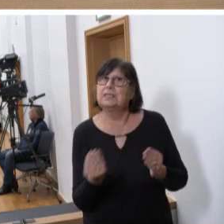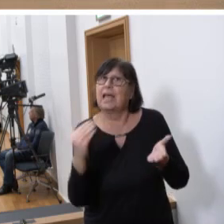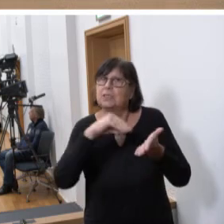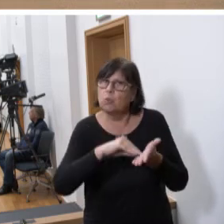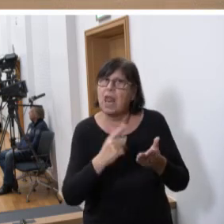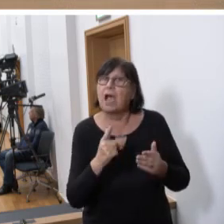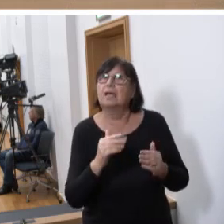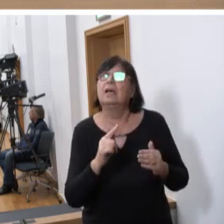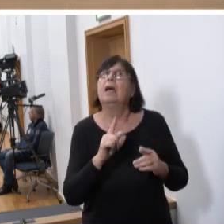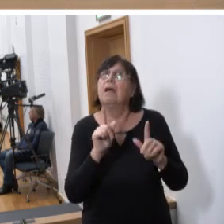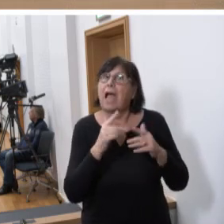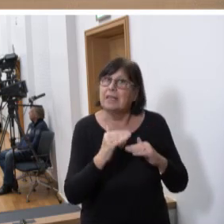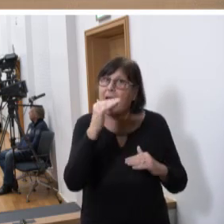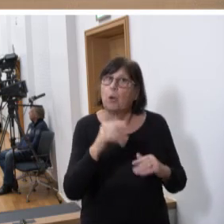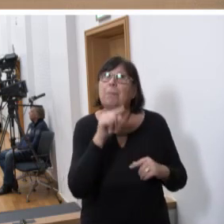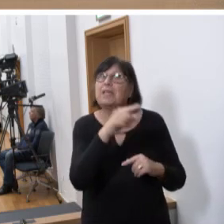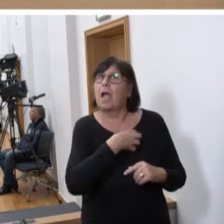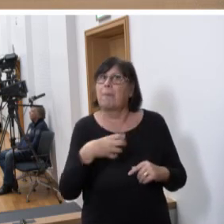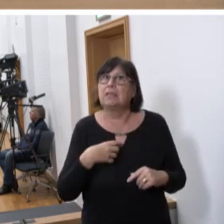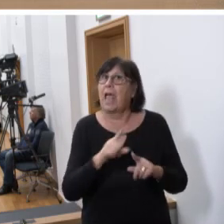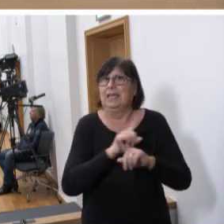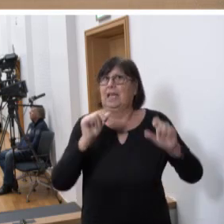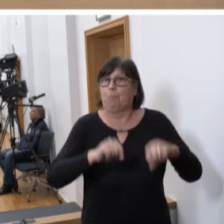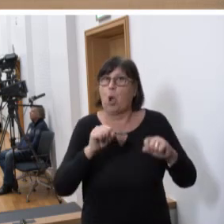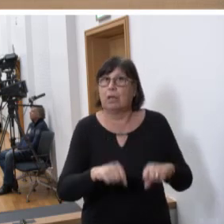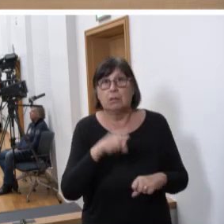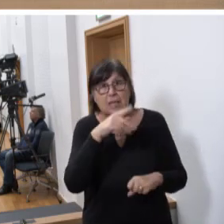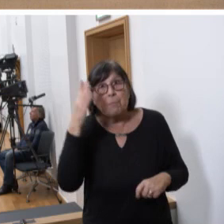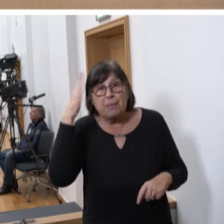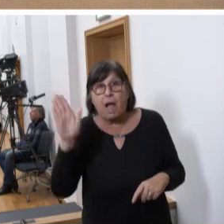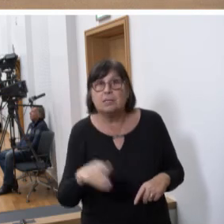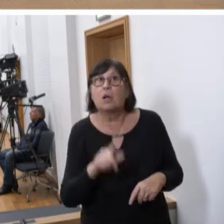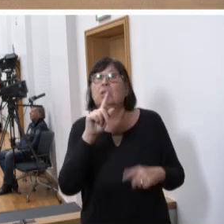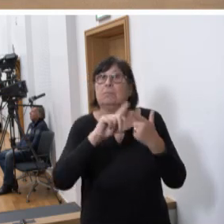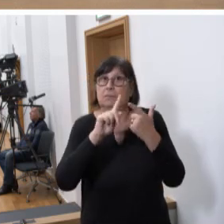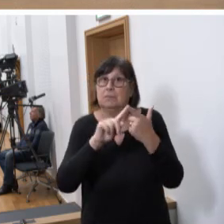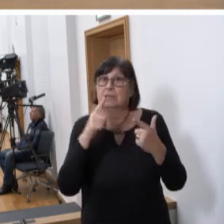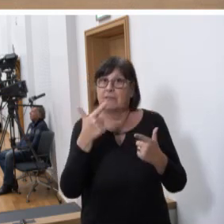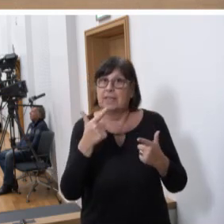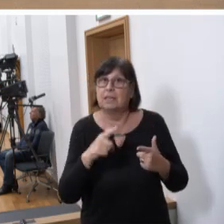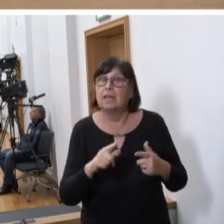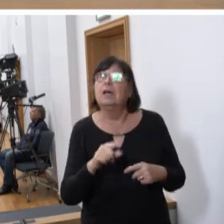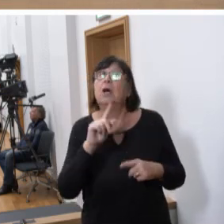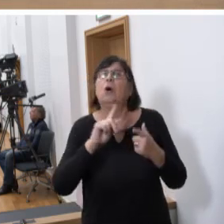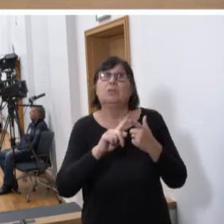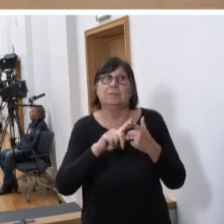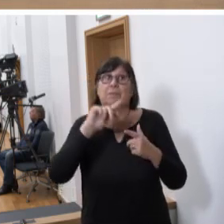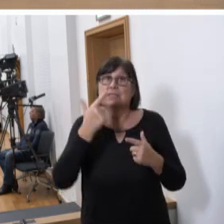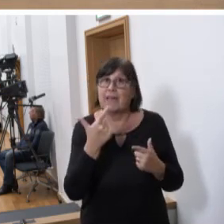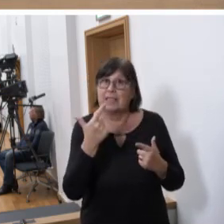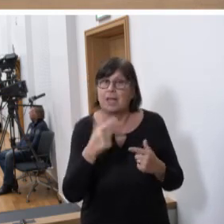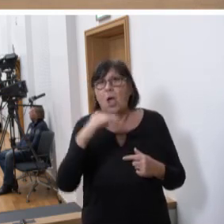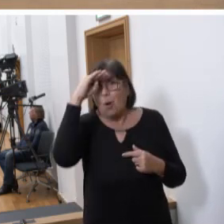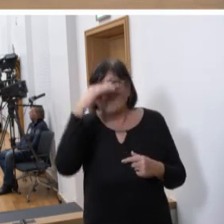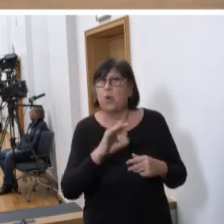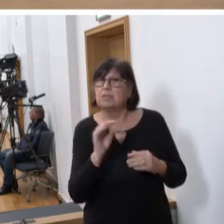stärkere Erhöhung. Das war mit Ihrer Partei nicht zu machen. Ist Ihnen das bekannt? zum Zweiten, wo